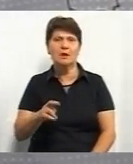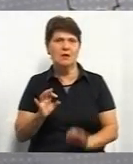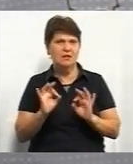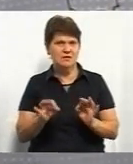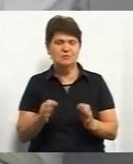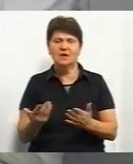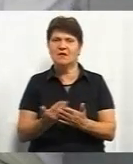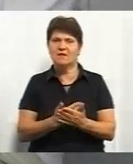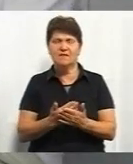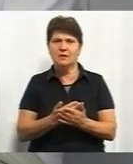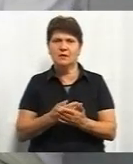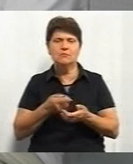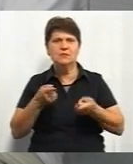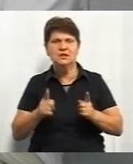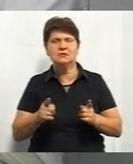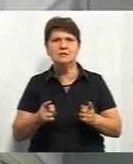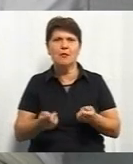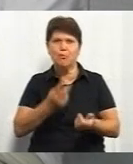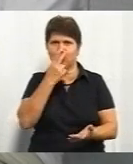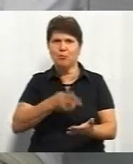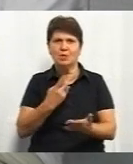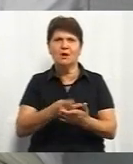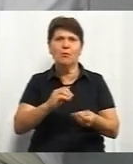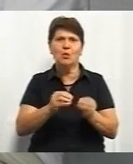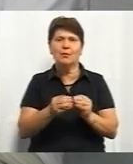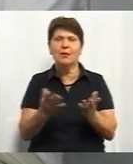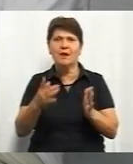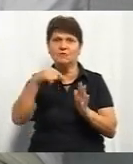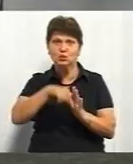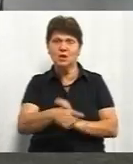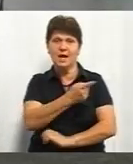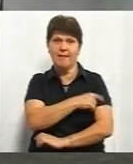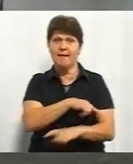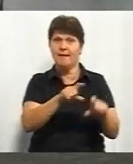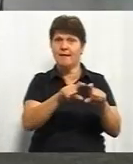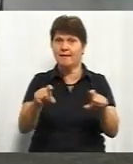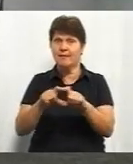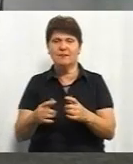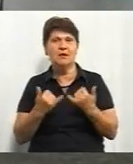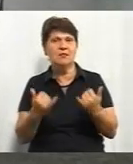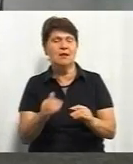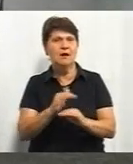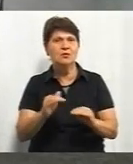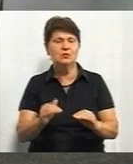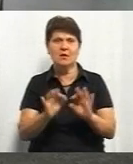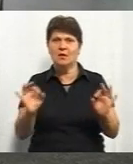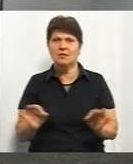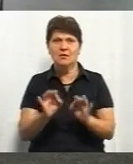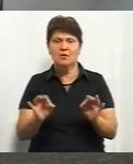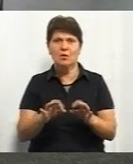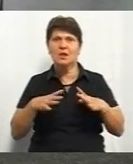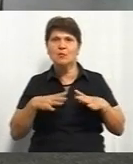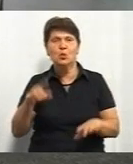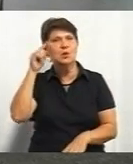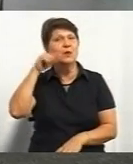фільм дійсно підняв ті проблеми, які в нас є внутрі лікарень, і які для людей, які ніколи не були в психіатрії,